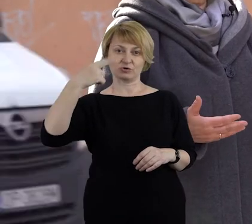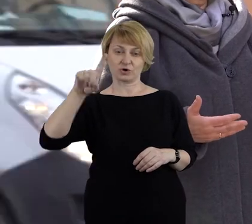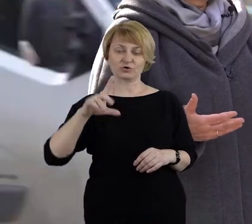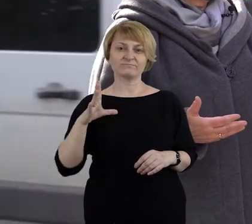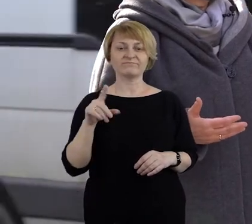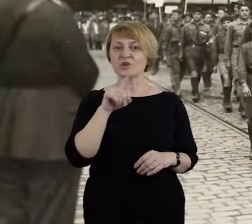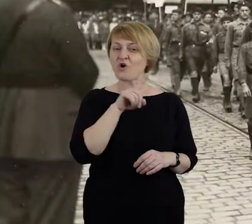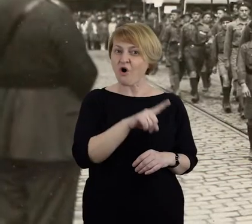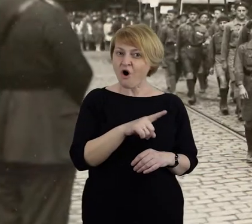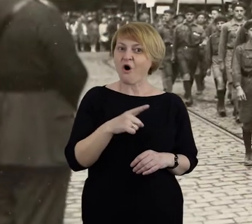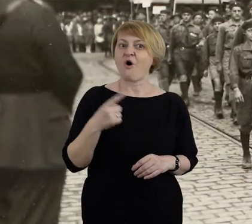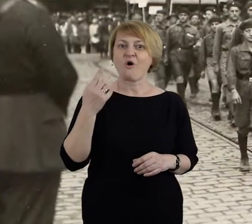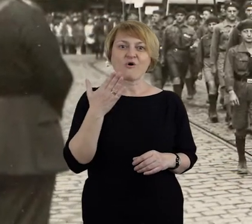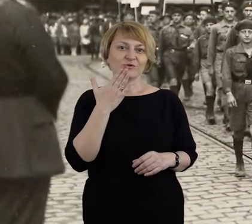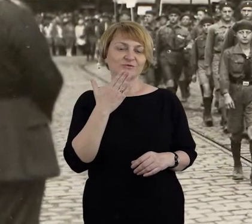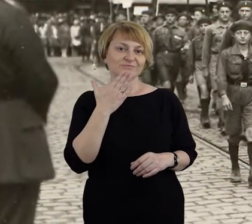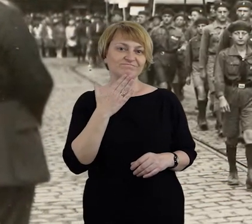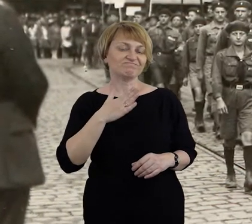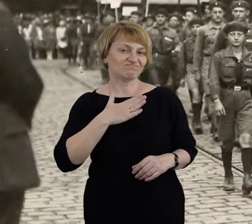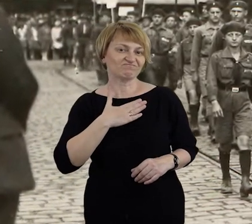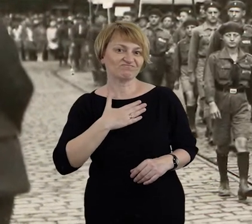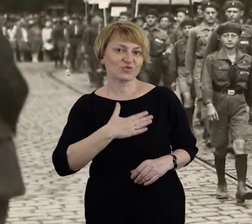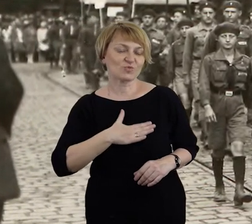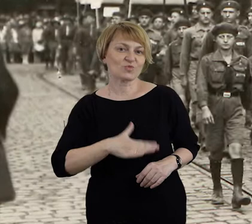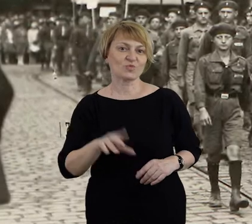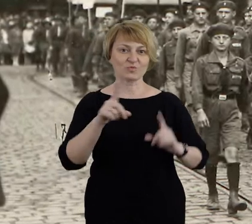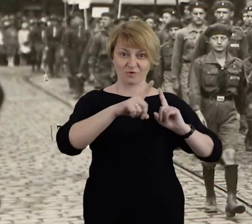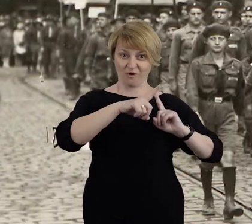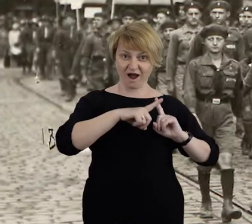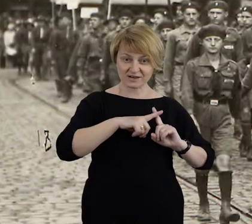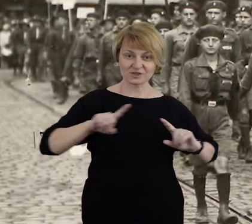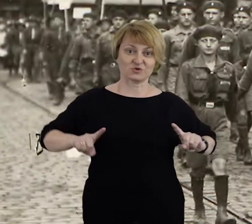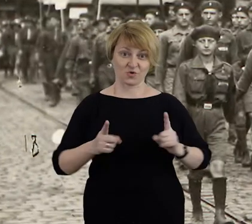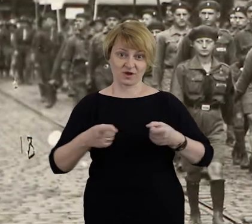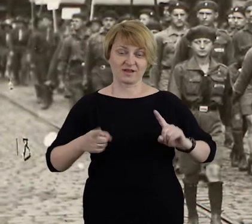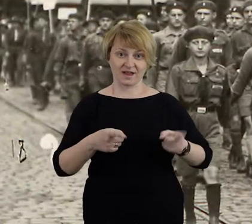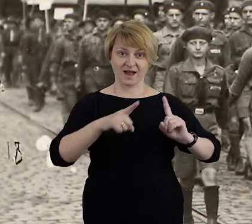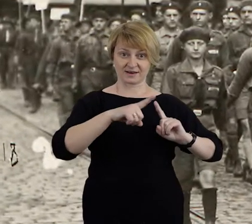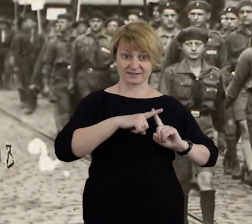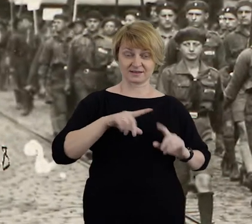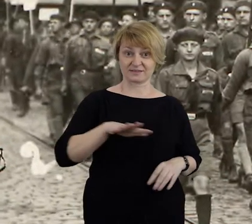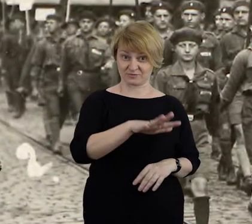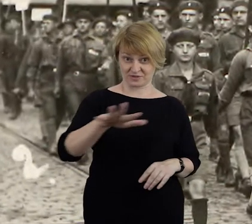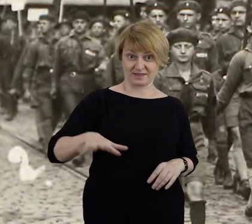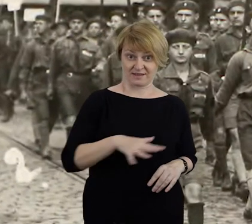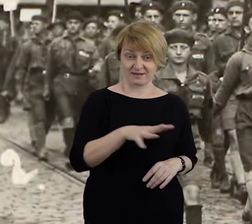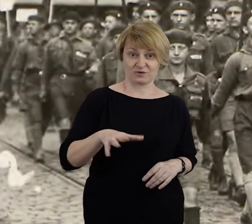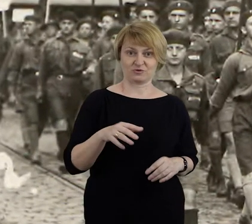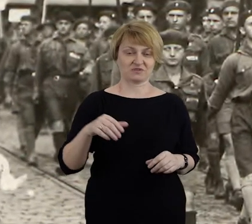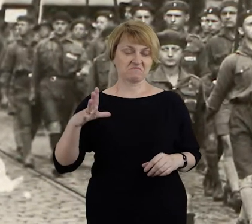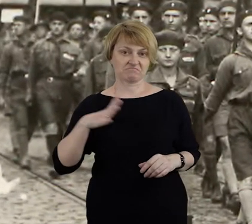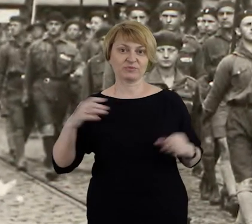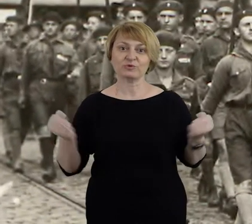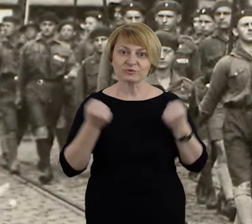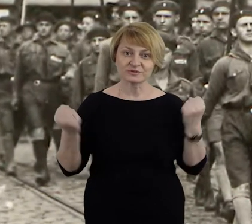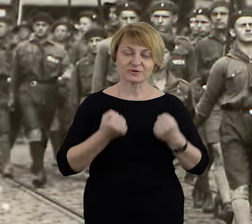duży sentyment do harcerzy, a organizacje harcerskie na tym terenie były także